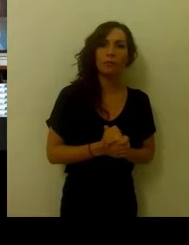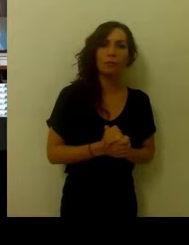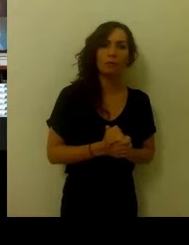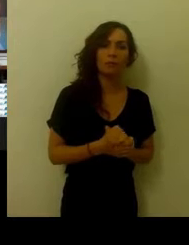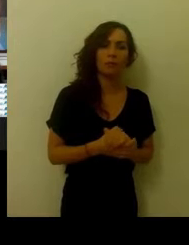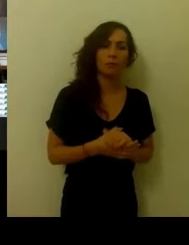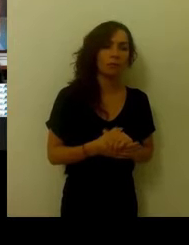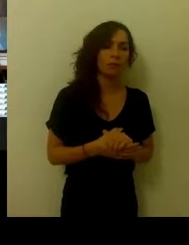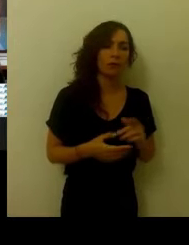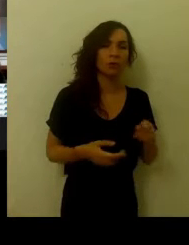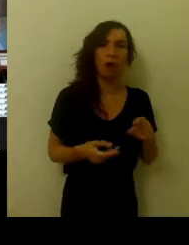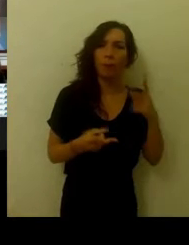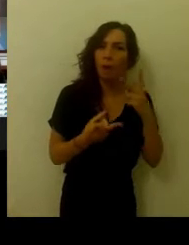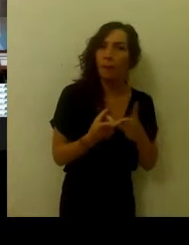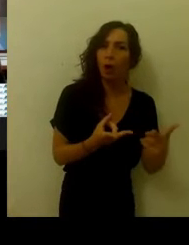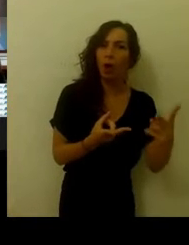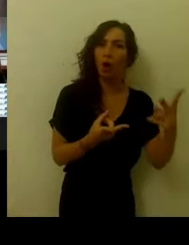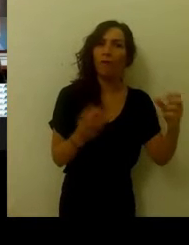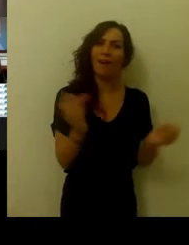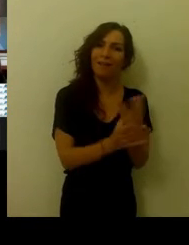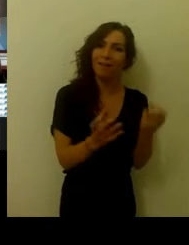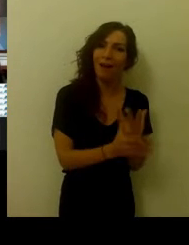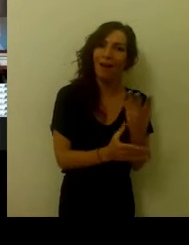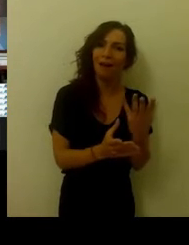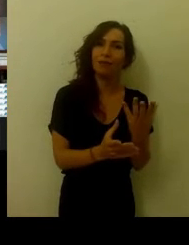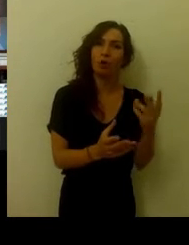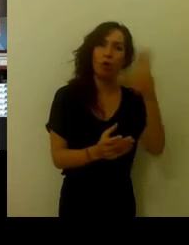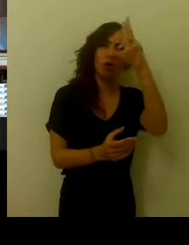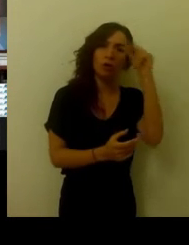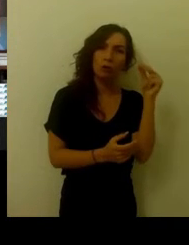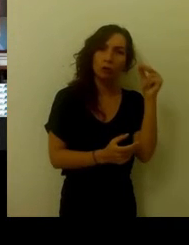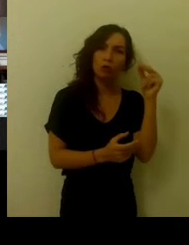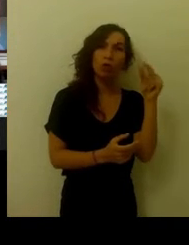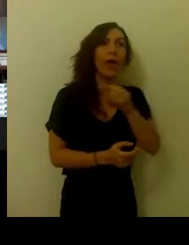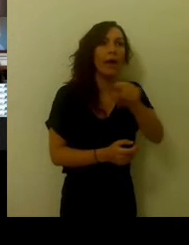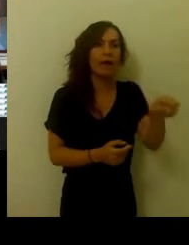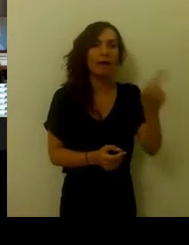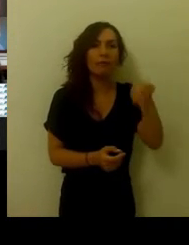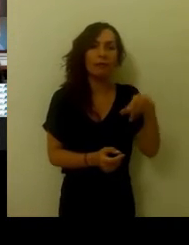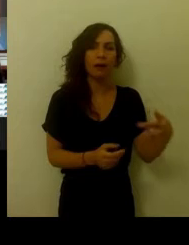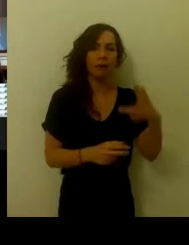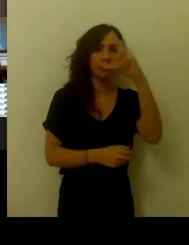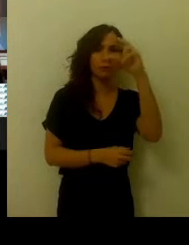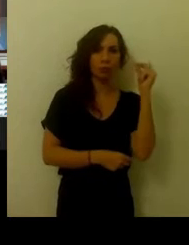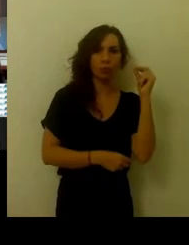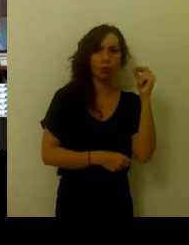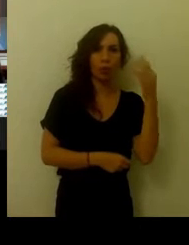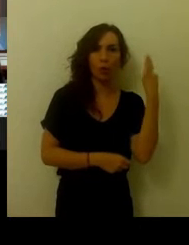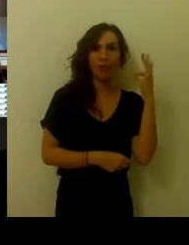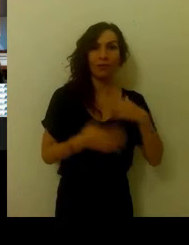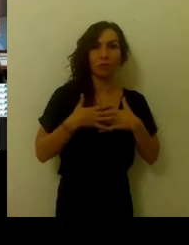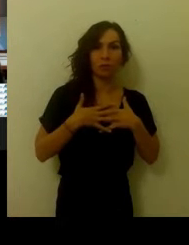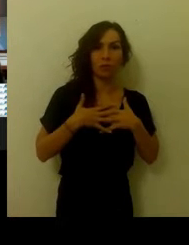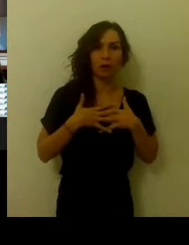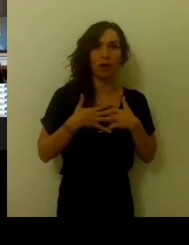sperimentarle, metterle in atto, riconoscerle e soprattutto anche vedersene riconosciute, quindi avere un